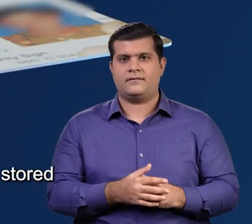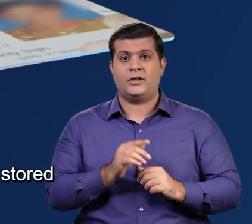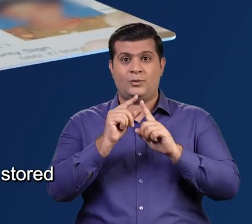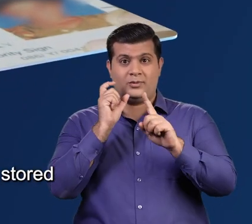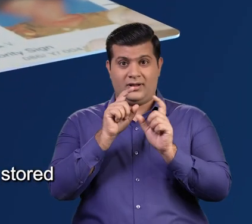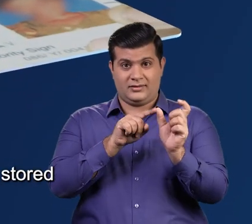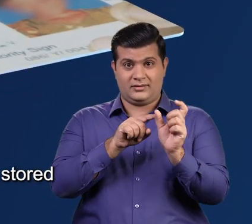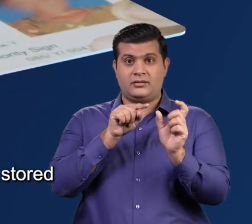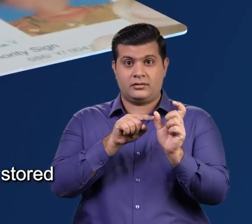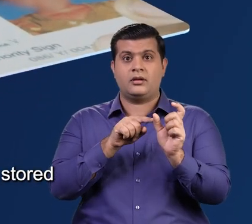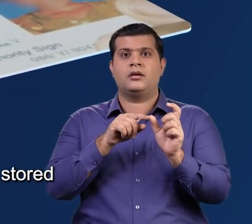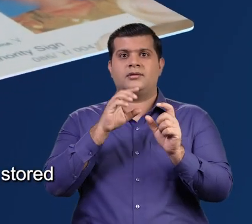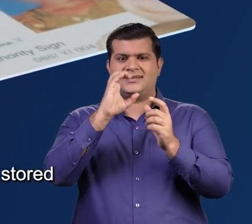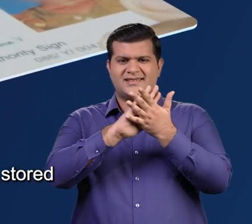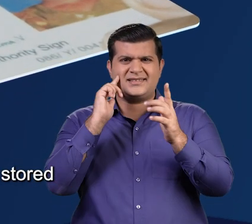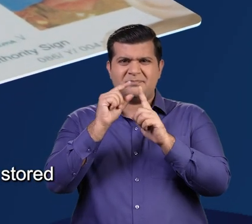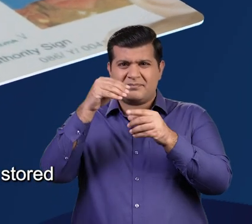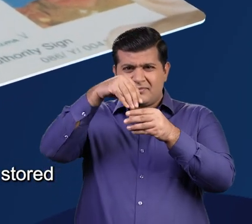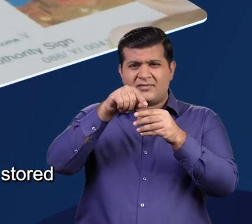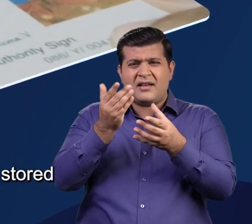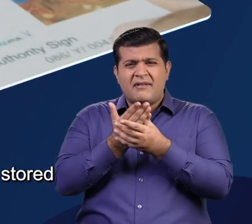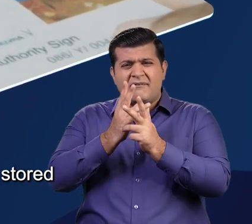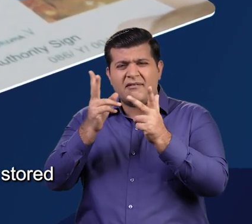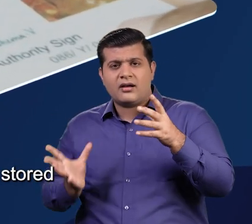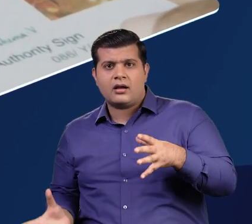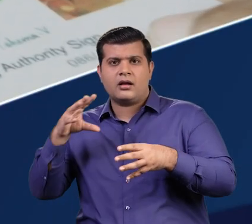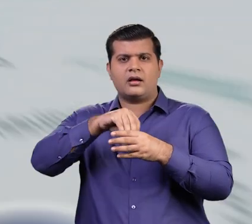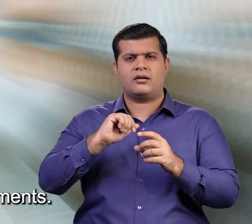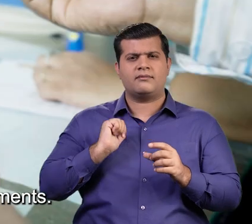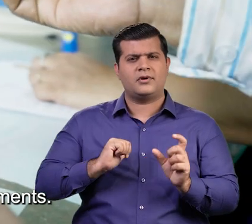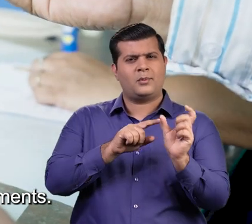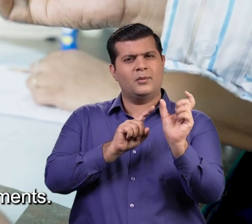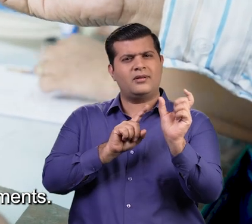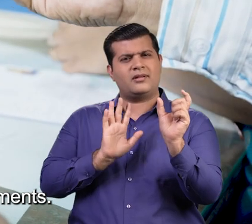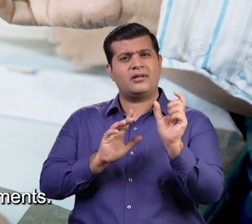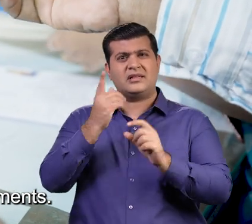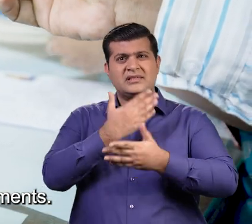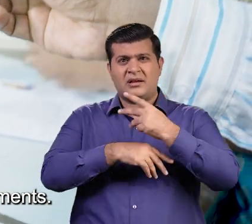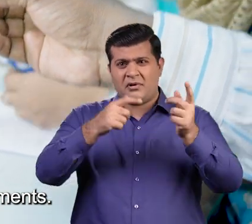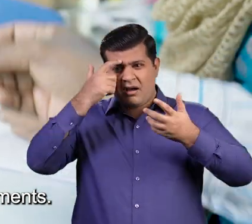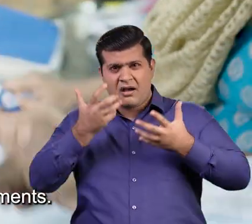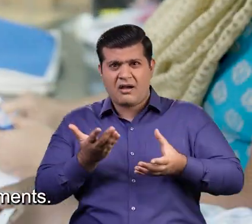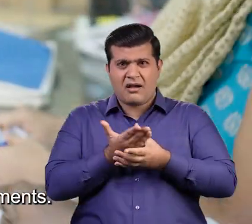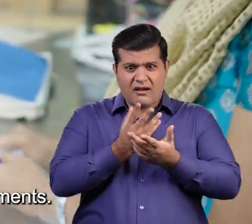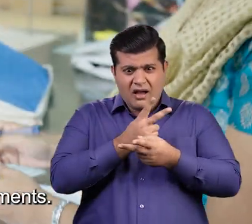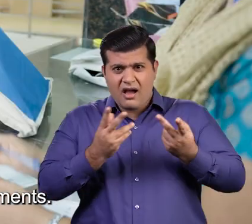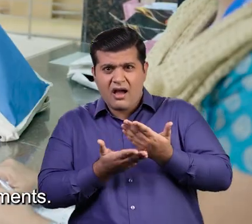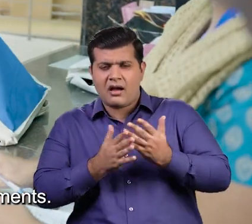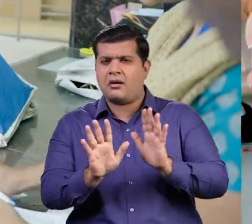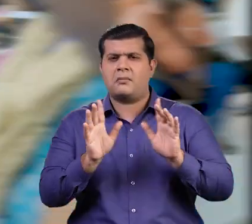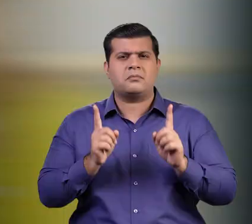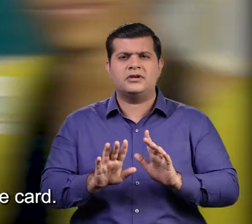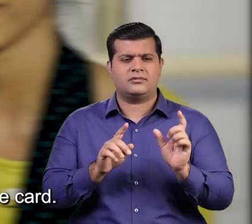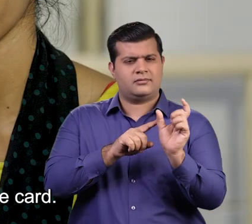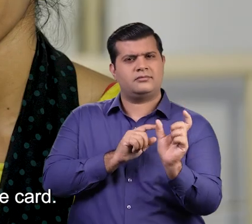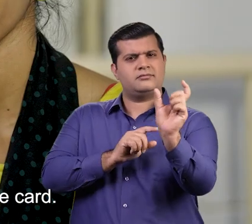UDID card में लगे चिप में दिव्यांग जन की पूरी जानकारी स्टोर रहती है अब दिव्यांग जन को अलग-अलग documents लेकर घूमने की ज़रूरत